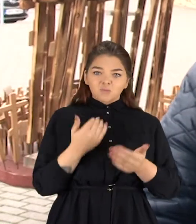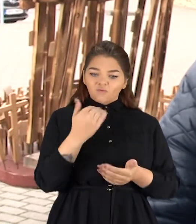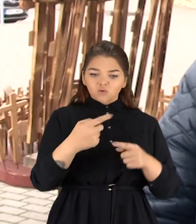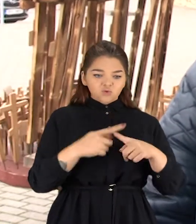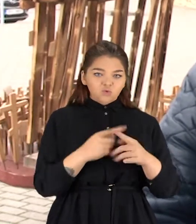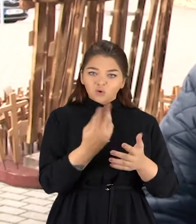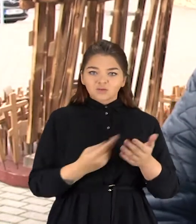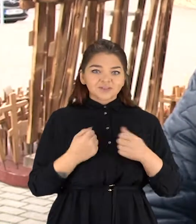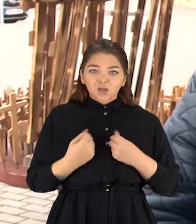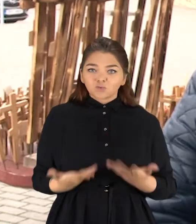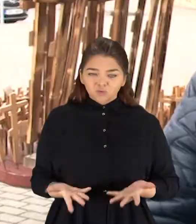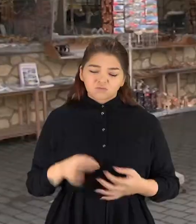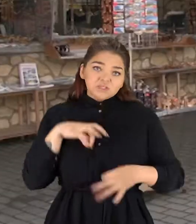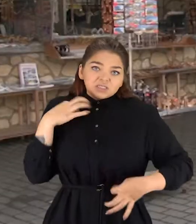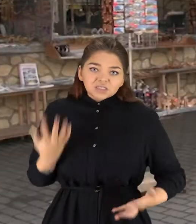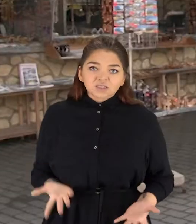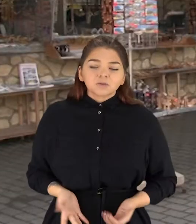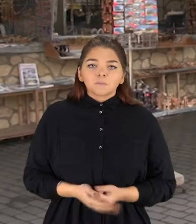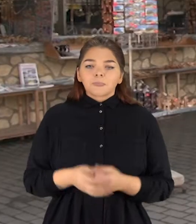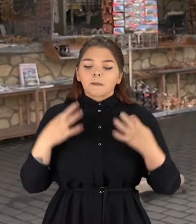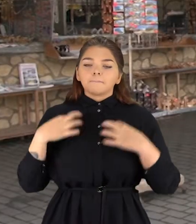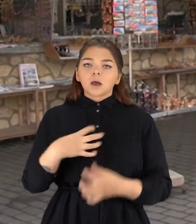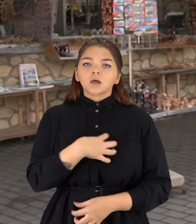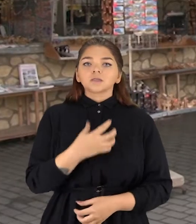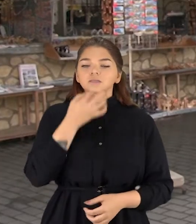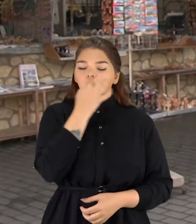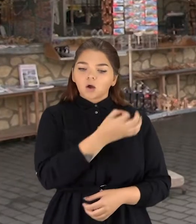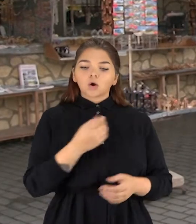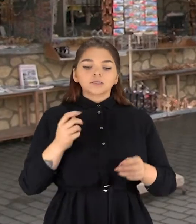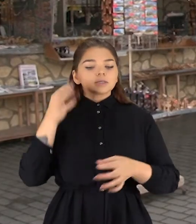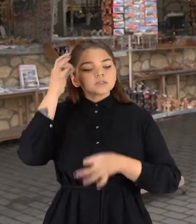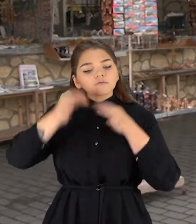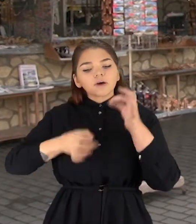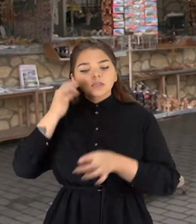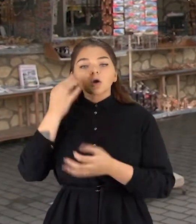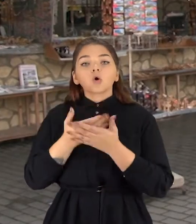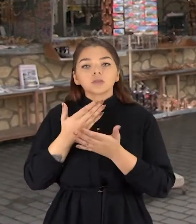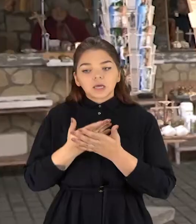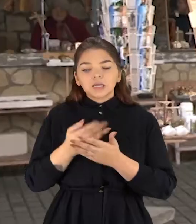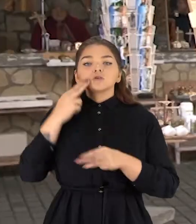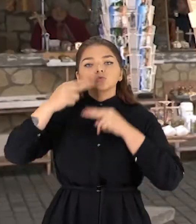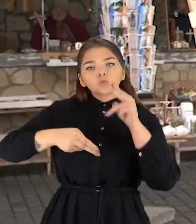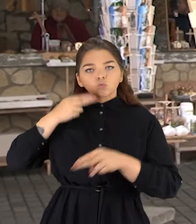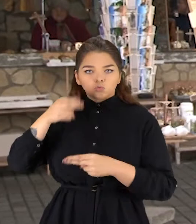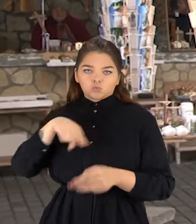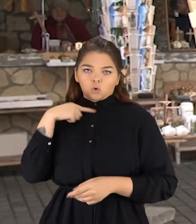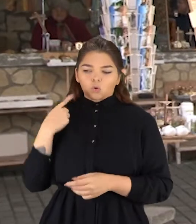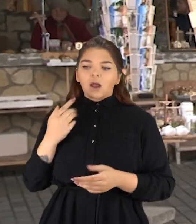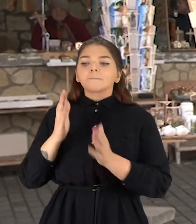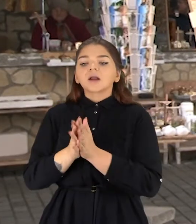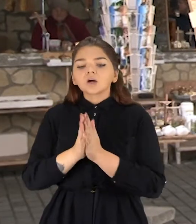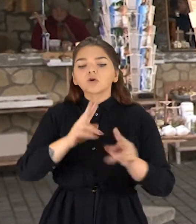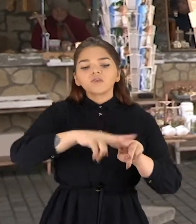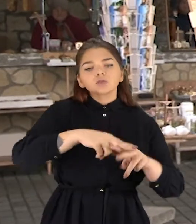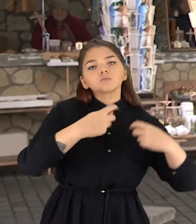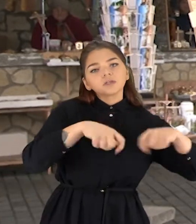Tai va, dėl to ir sigandom. Meras sako, kad tai svarstyti pradėta po skundų. Vieni tiesiog prašo tos vietos, kiti apeliuoja,